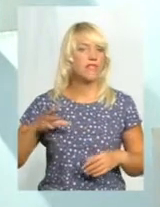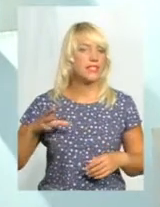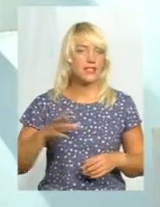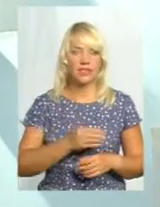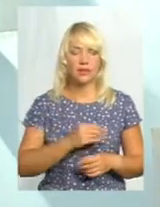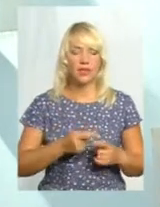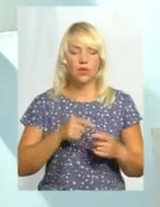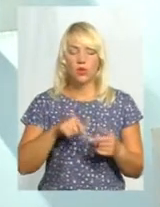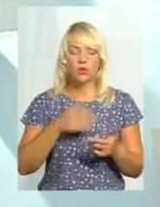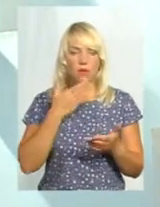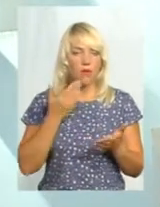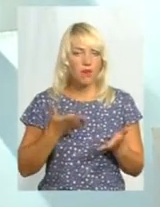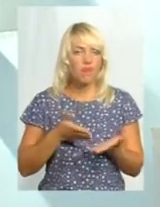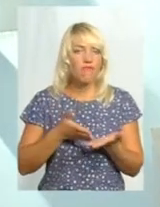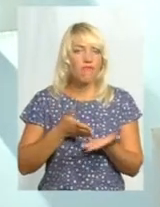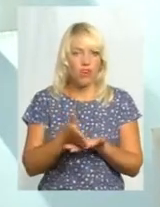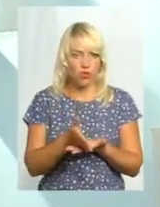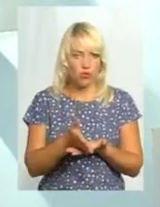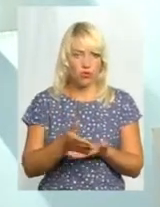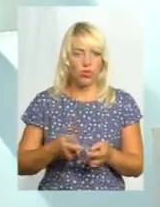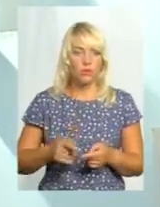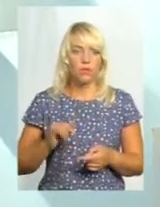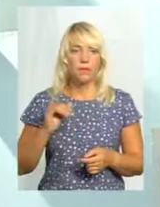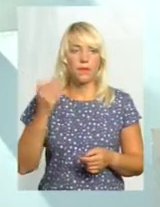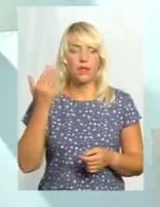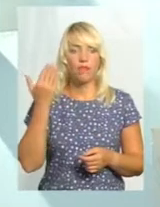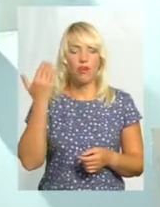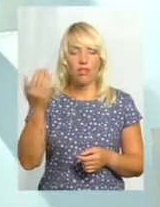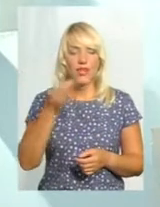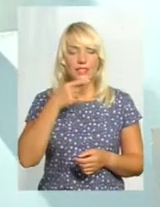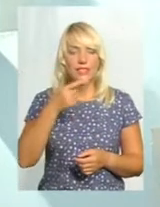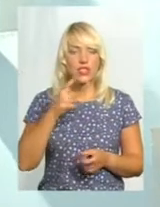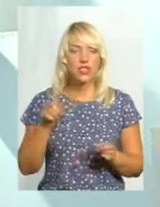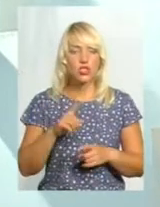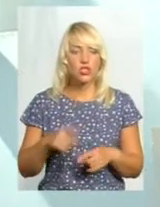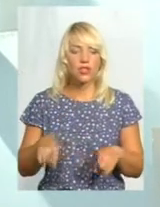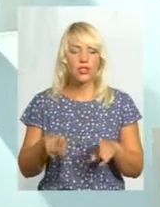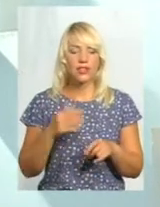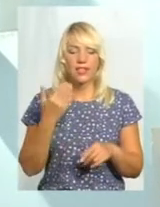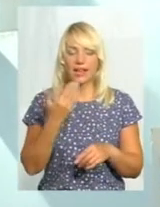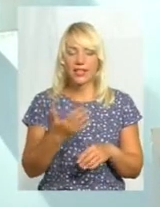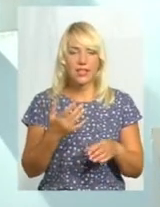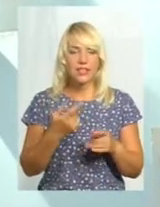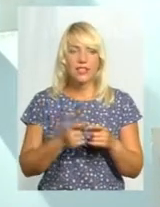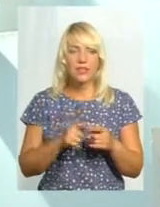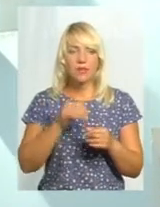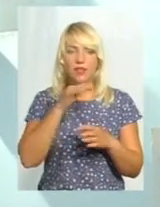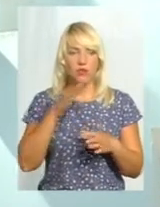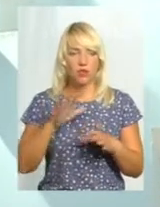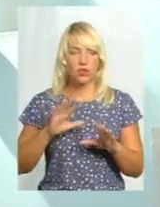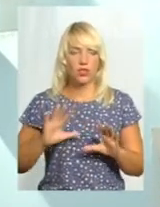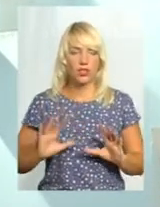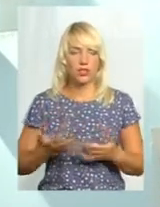вони не бачать вигоду, як заробити Але вони саме, я просто, вони зазначили, що таке з ними трапитись неможливо. Так от мені